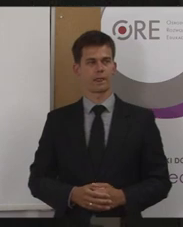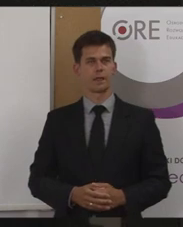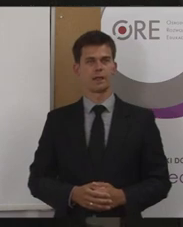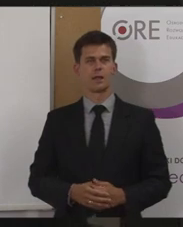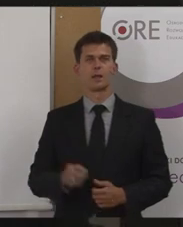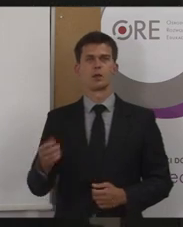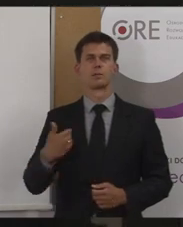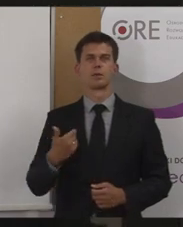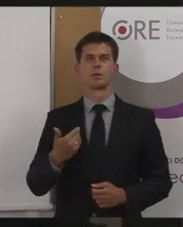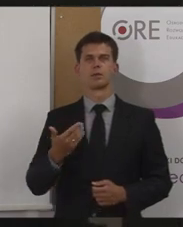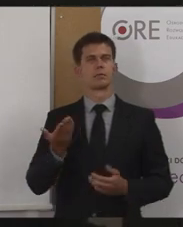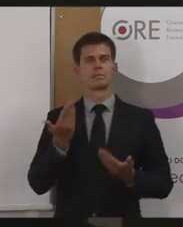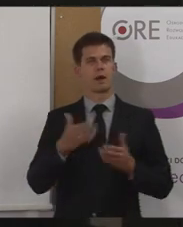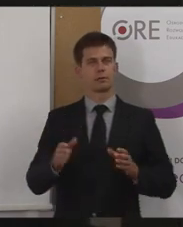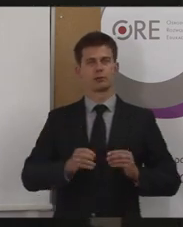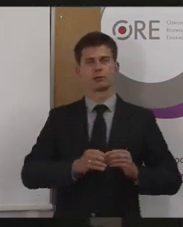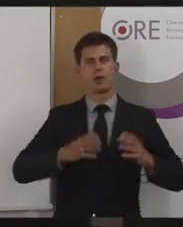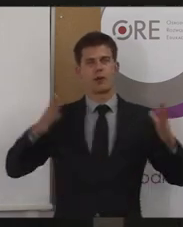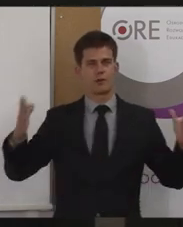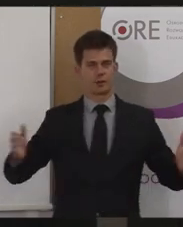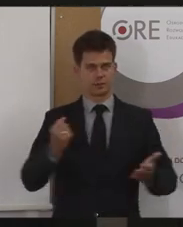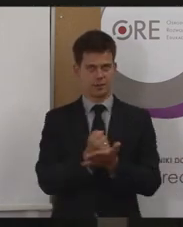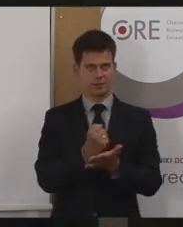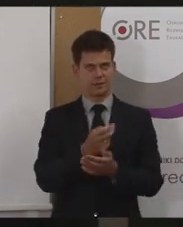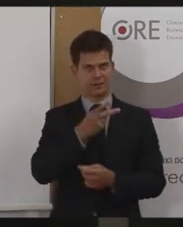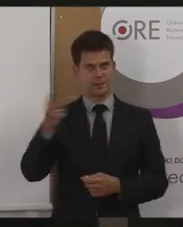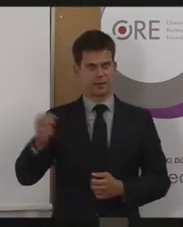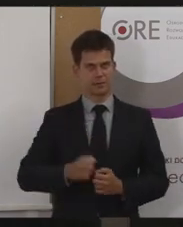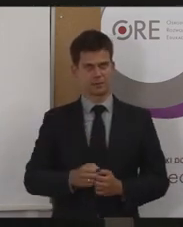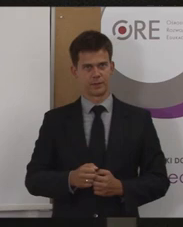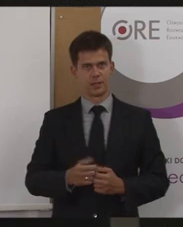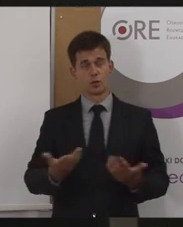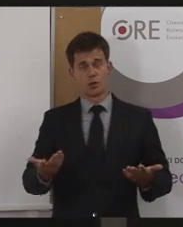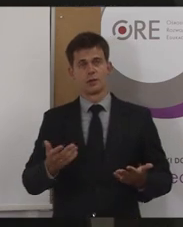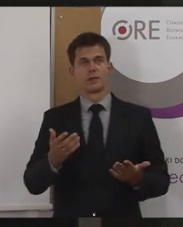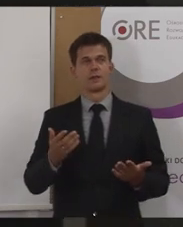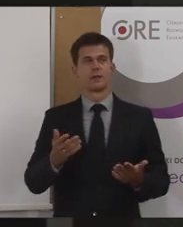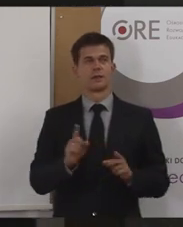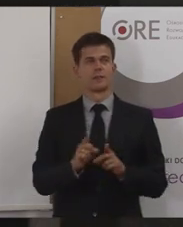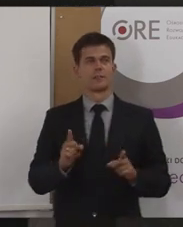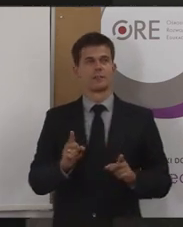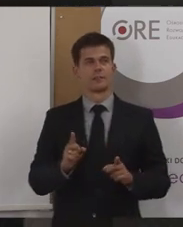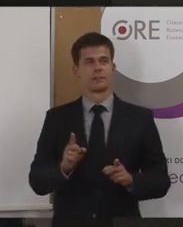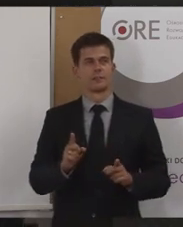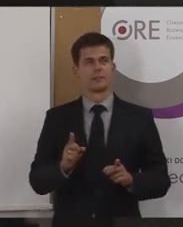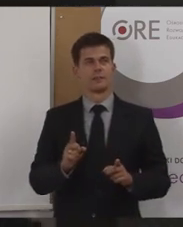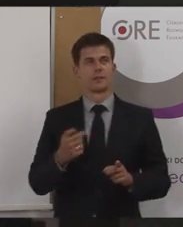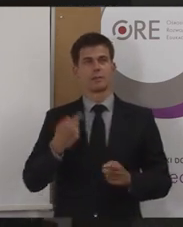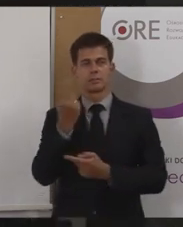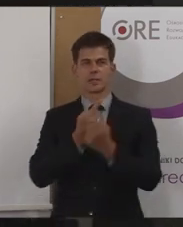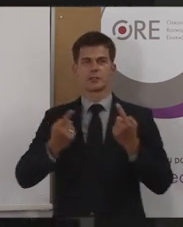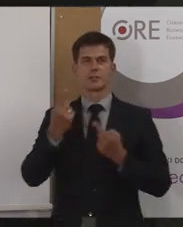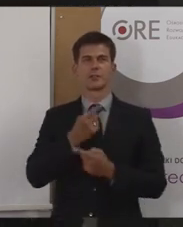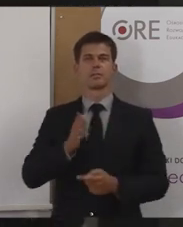Zagadnienie na pewno jest szerokie. I liczymy tutaj